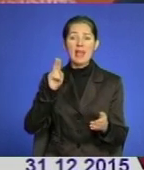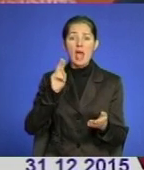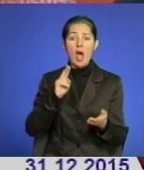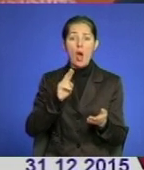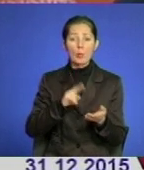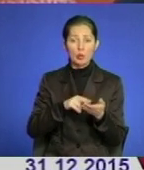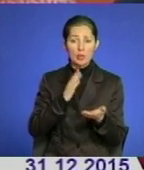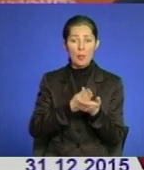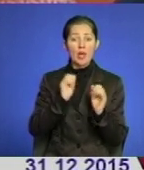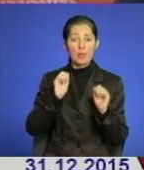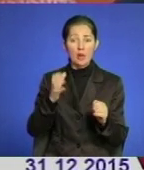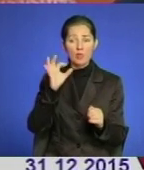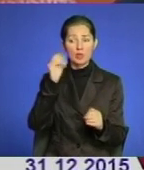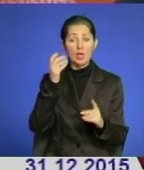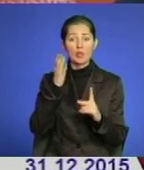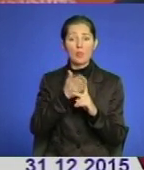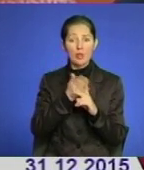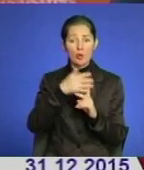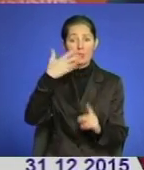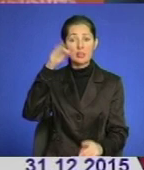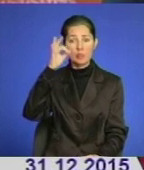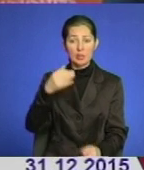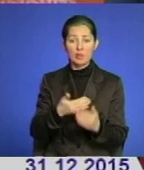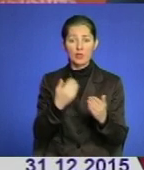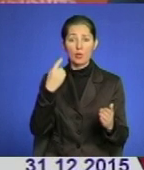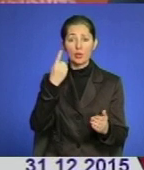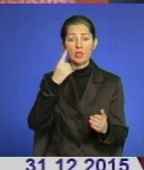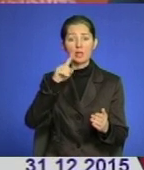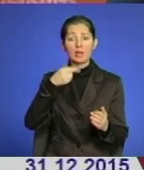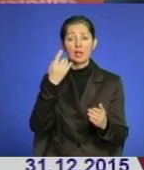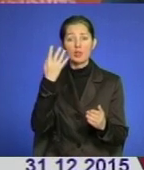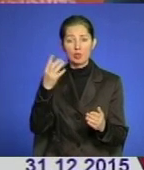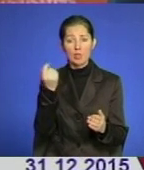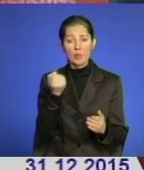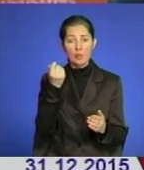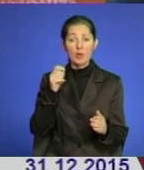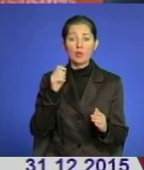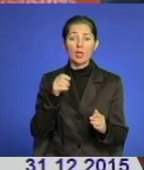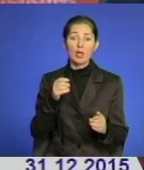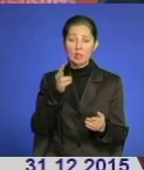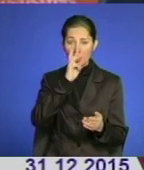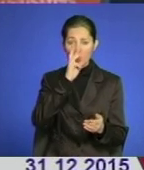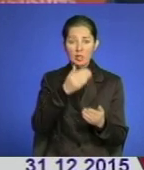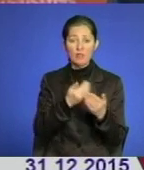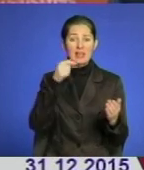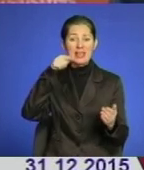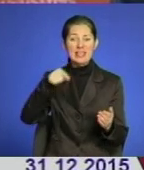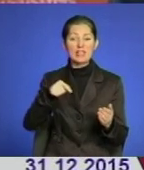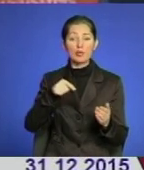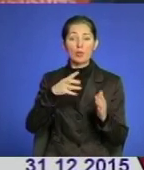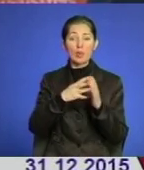право на соціальну пільгу 50% від 1,4 мінімальної заробітної плати, тобто від 1930